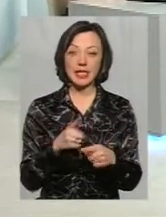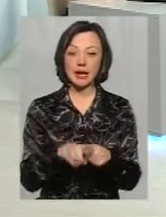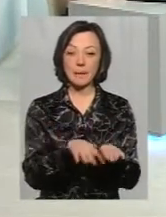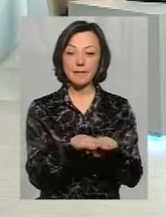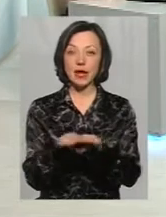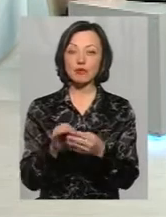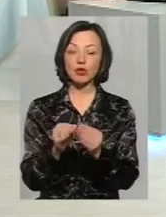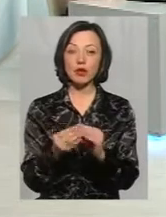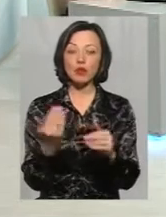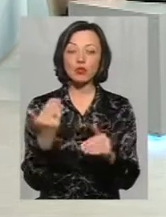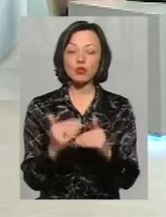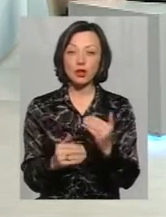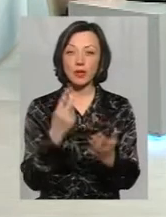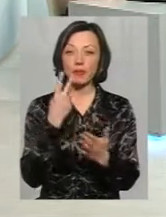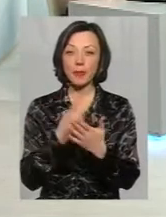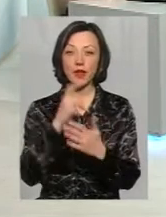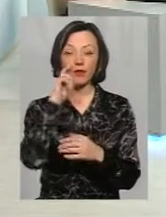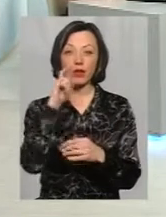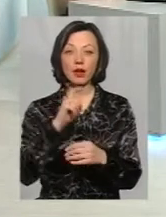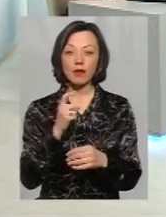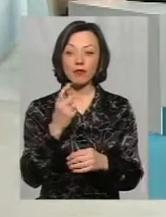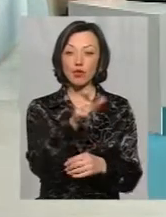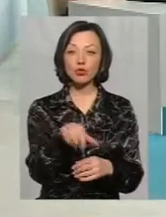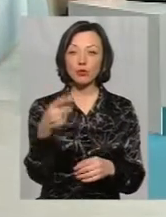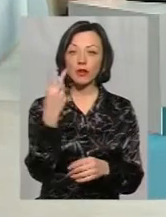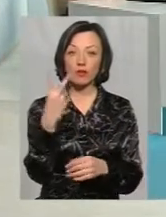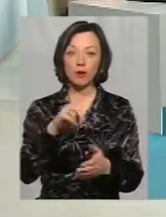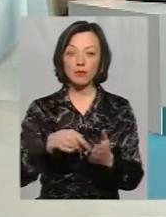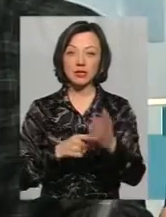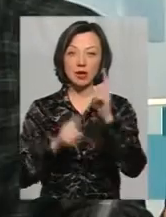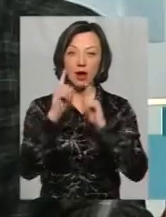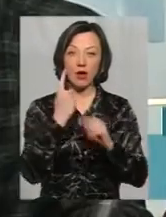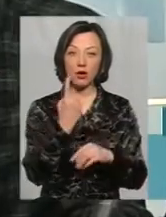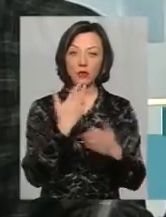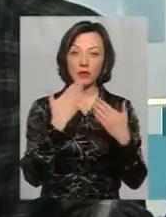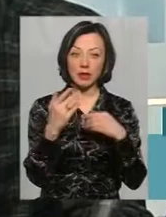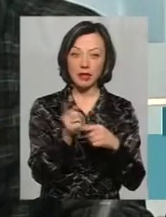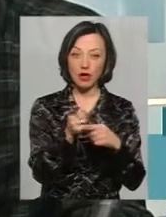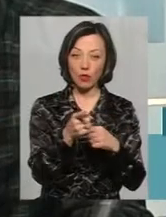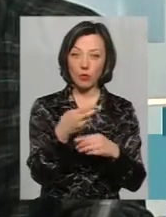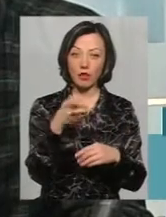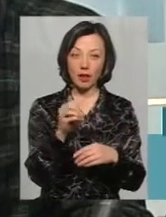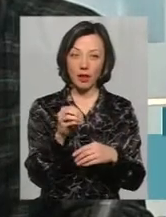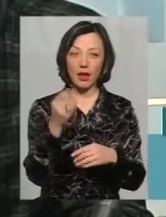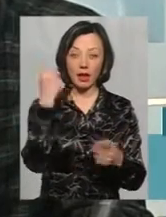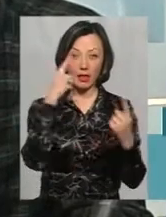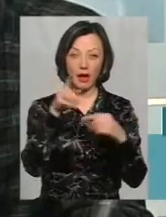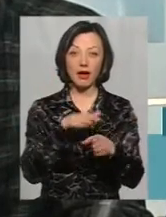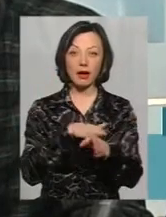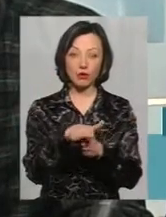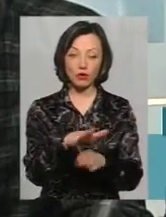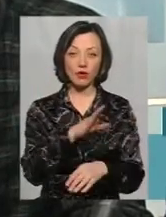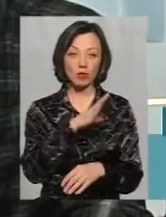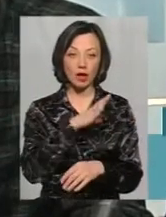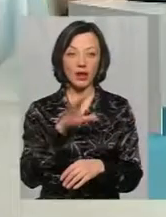проблеми, він сьогодні вже відзеркалений в Україні, в особі двох міських рад. Один підхід – це Тернопіль, де ідея була реалізована